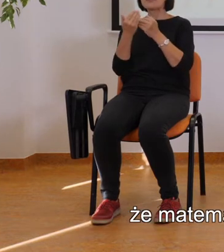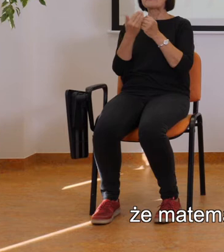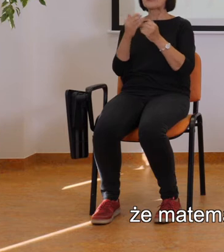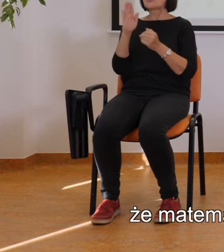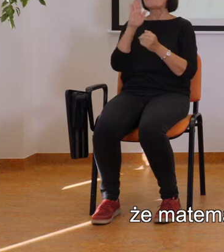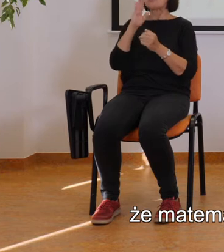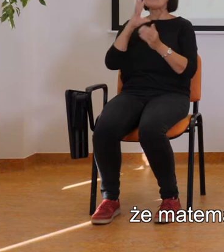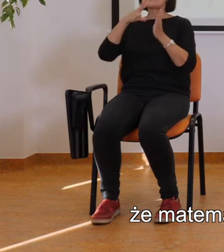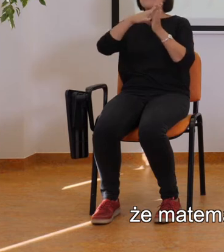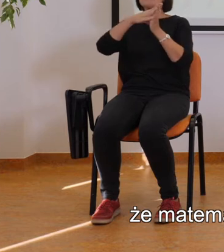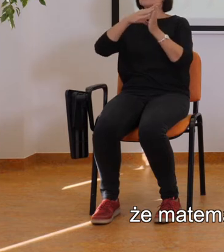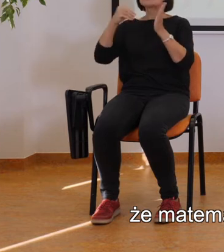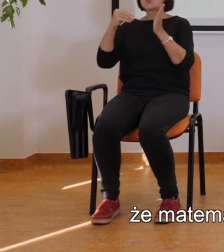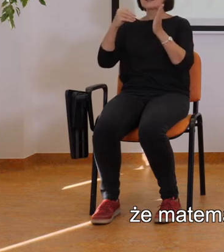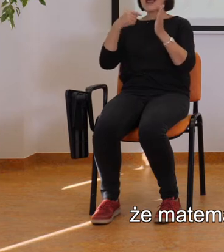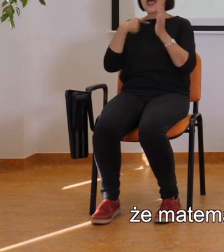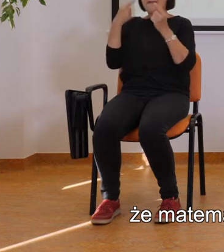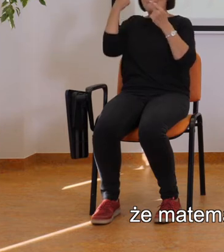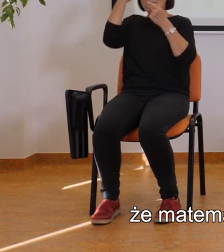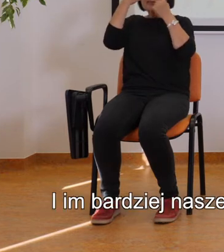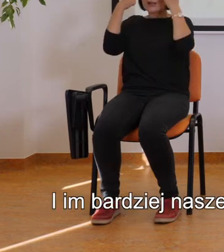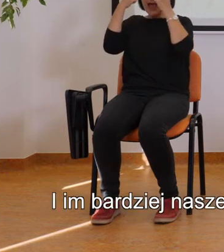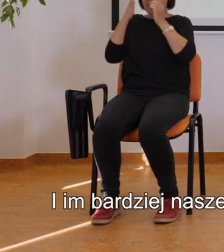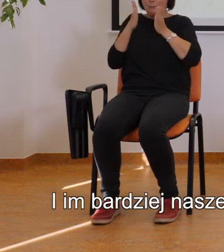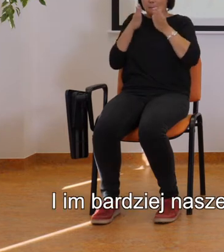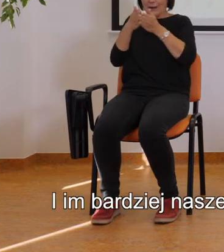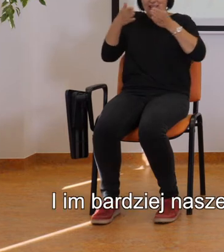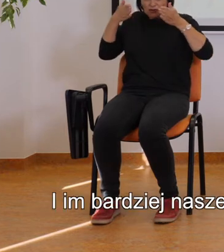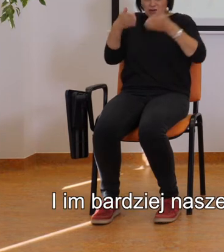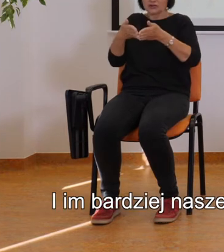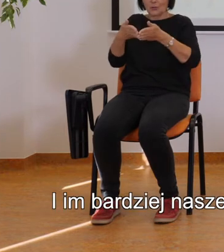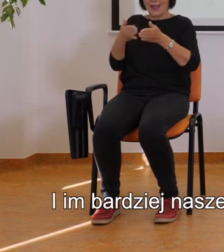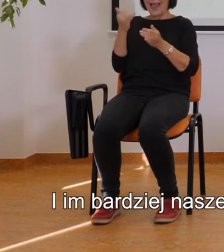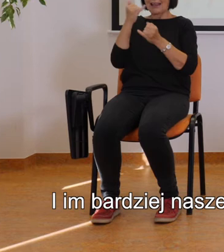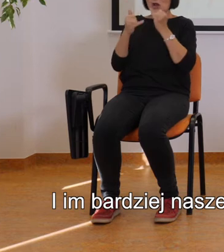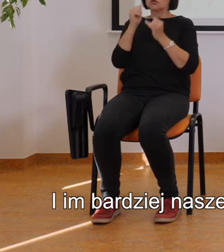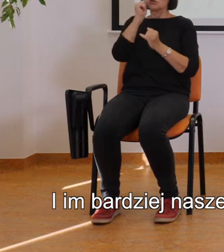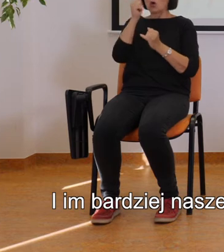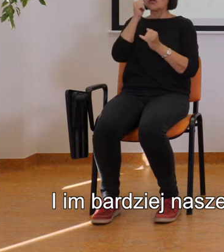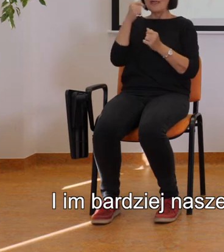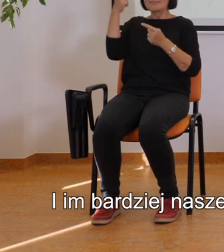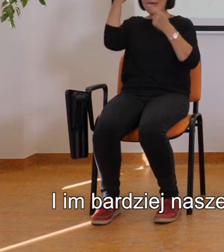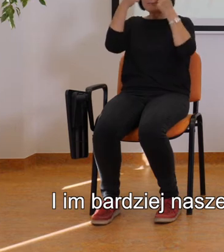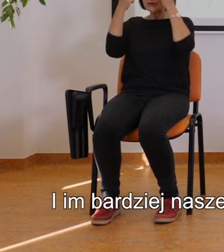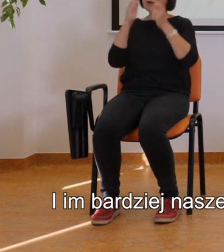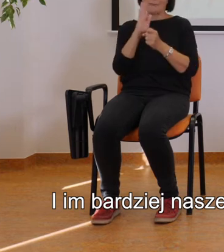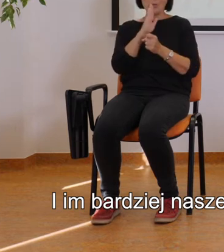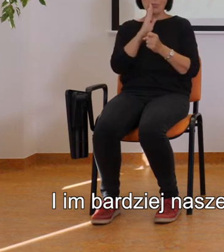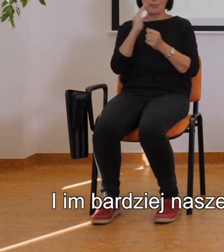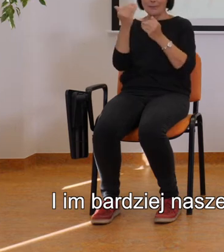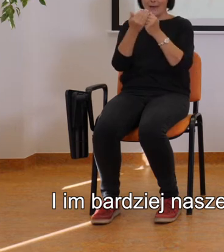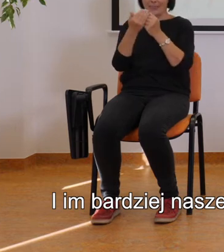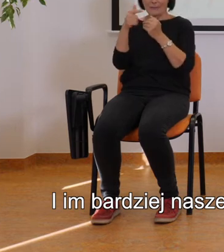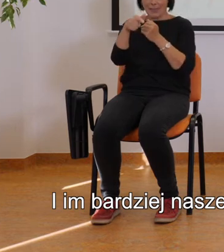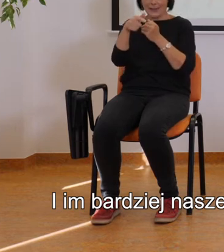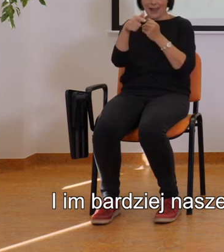taki wzorzec ścisłego myślenia. I im bardziej nasze codzienne myślenie zbliża się do matematycznego, no